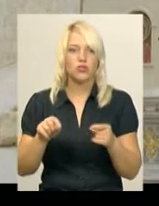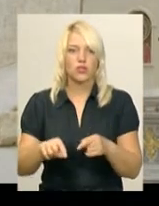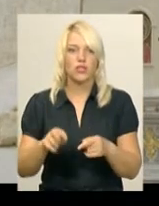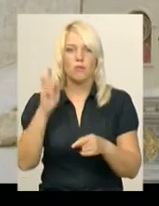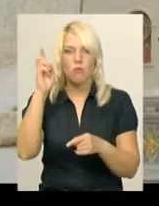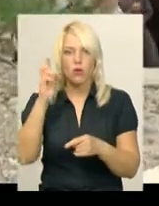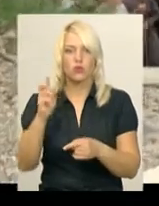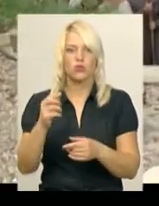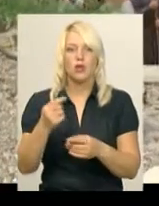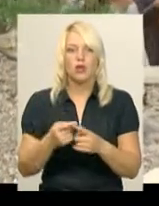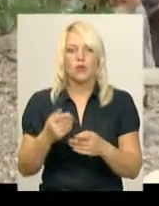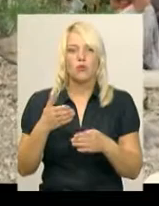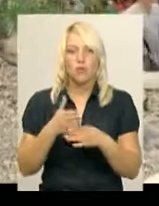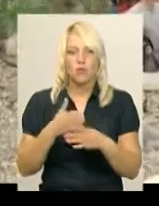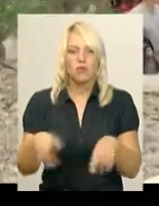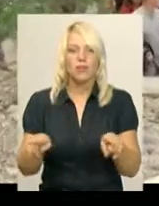збудувалося.